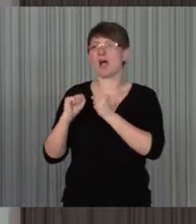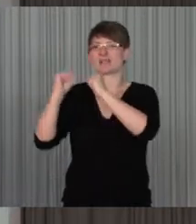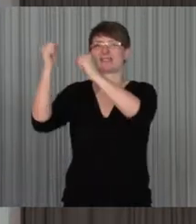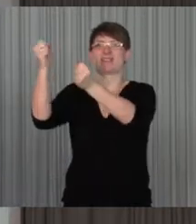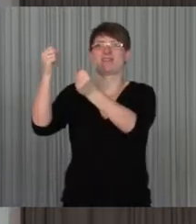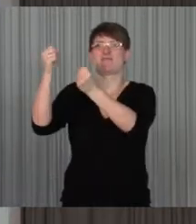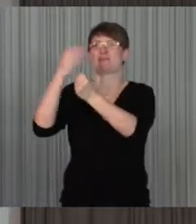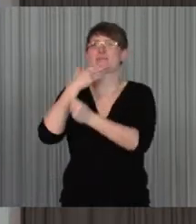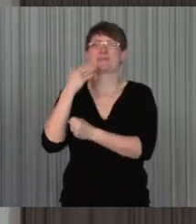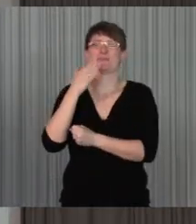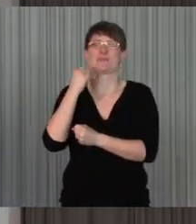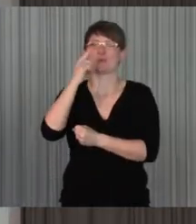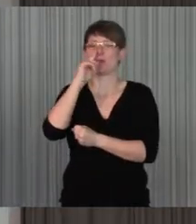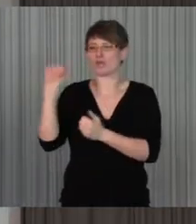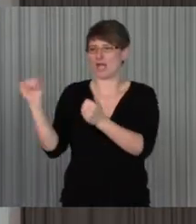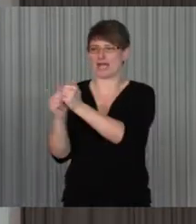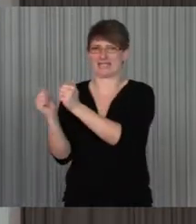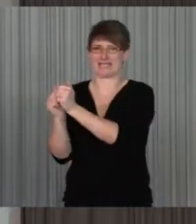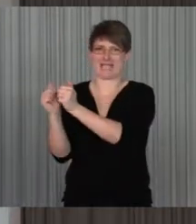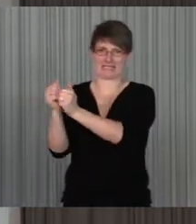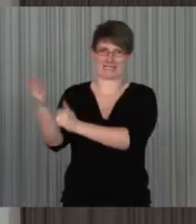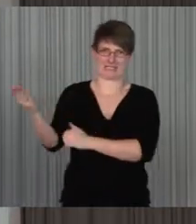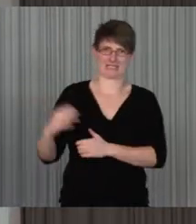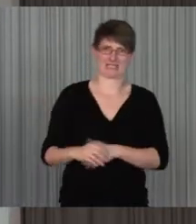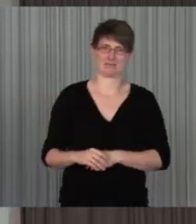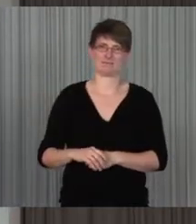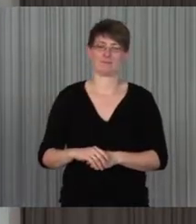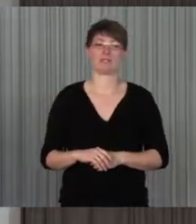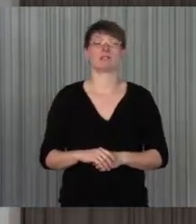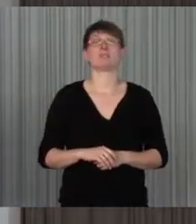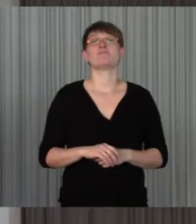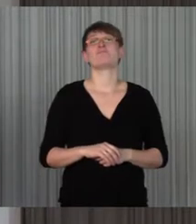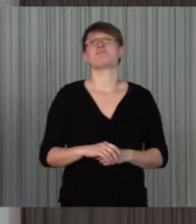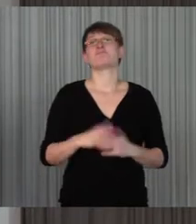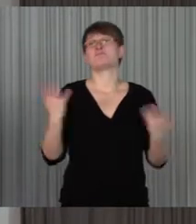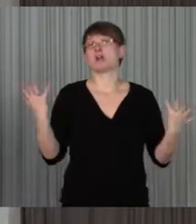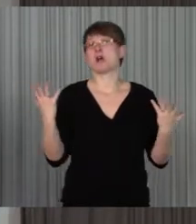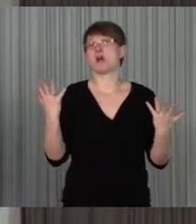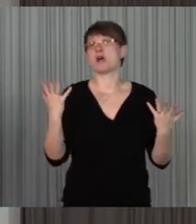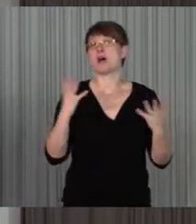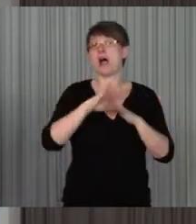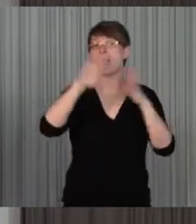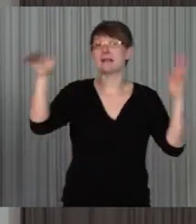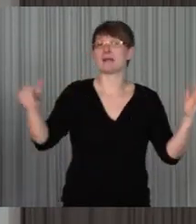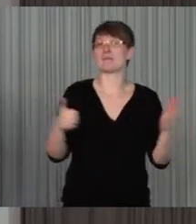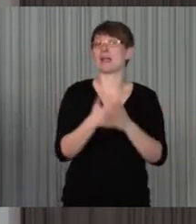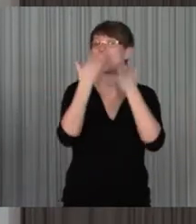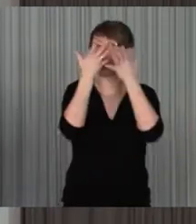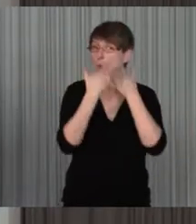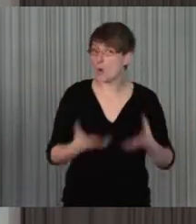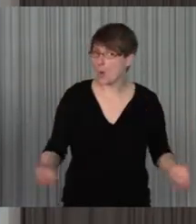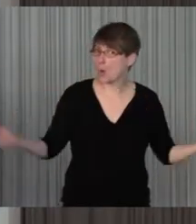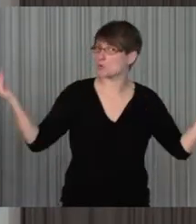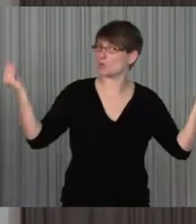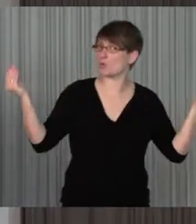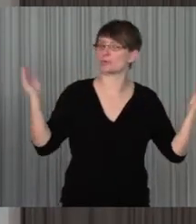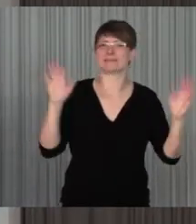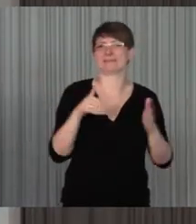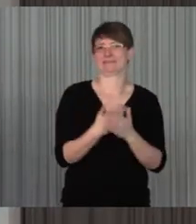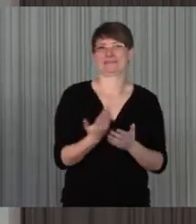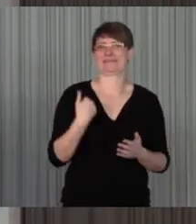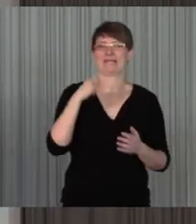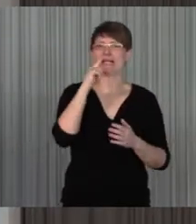nutzen kann. Da gibt es natürlich kein Patientrezept sozusagen dafür, man kann nicht warten, bis das Schulsystem